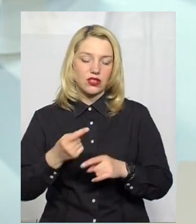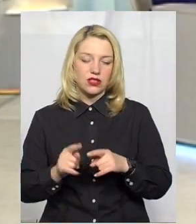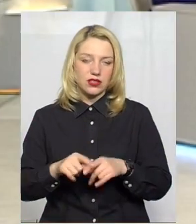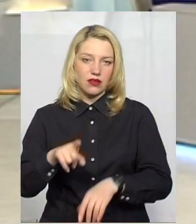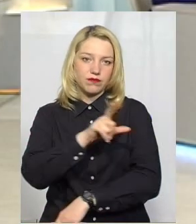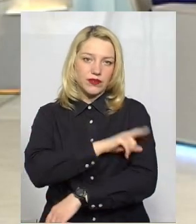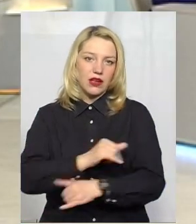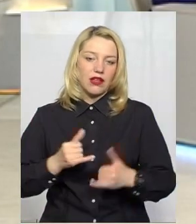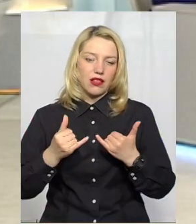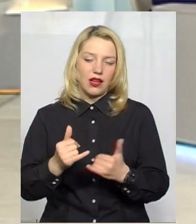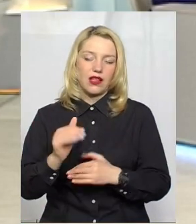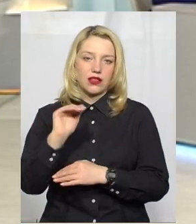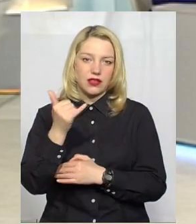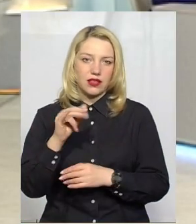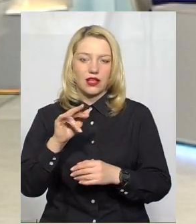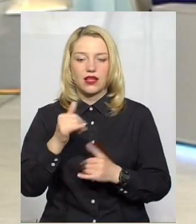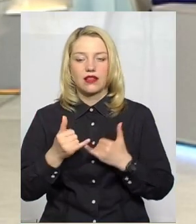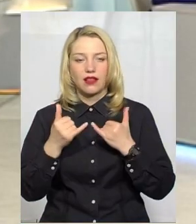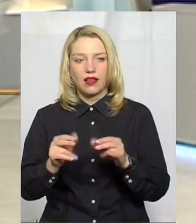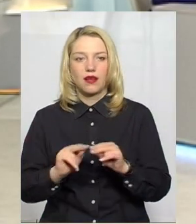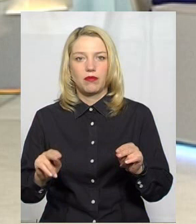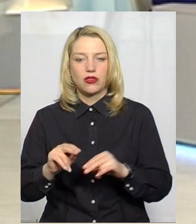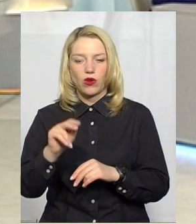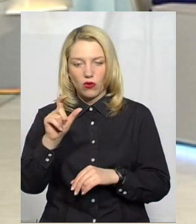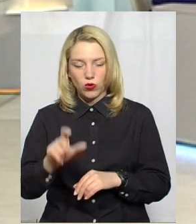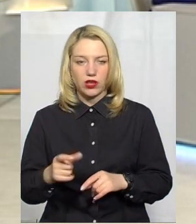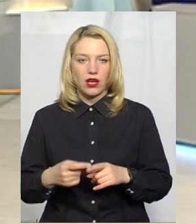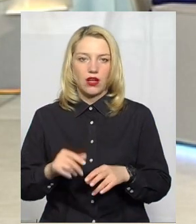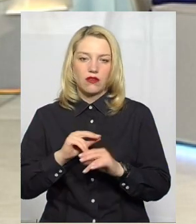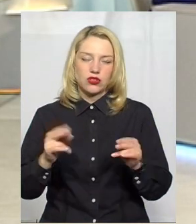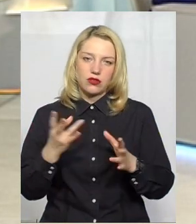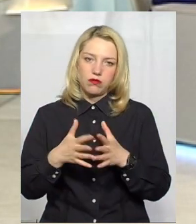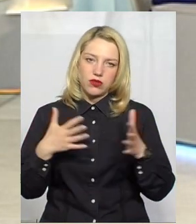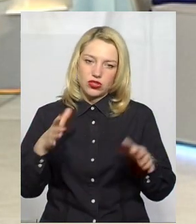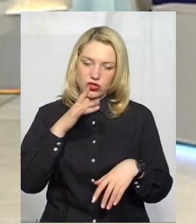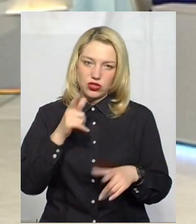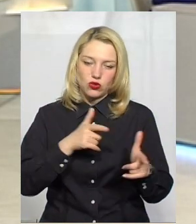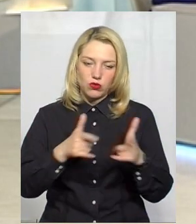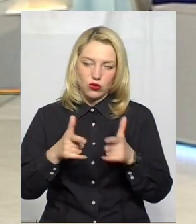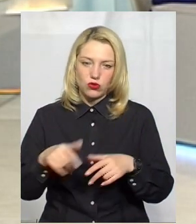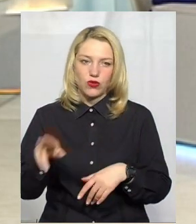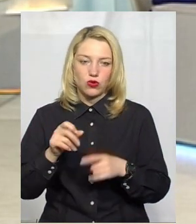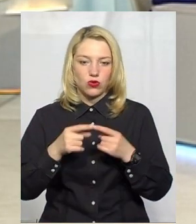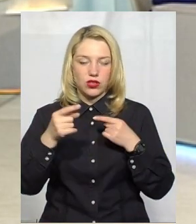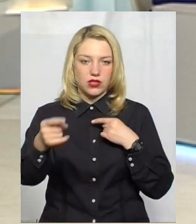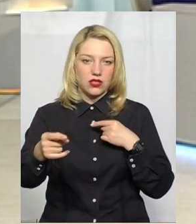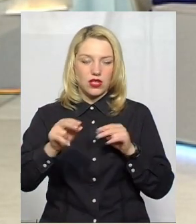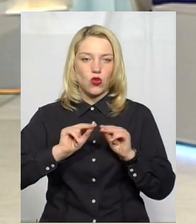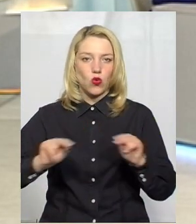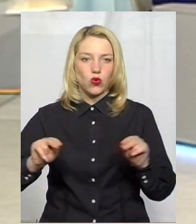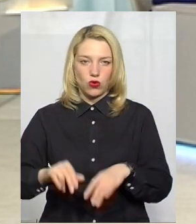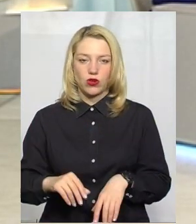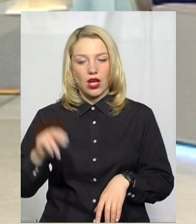дитини, так і для педагога. Вже колеги говорили в сюжетах, що вчителю потрібно більше часу, щоб підготуватись до дистанційного уроку.